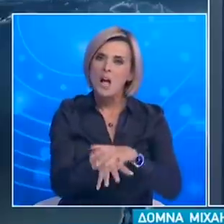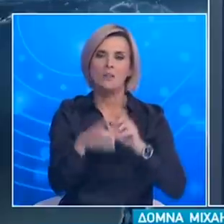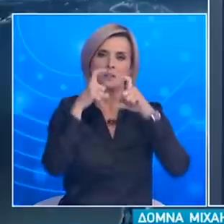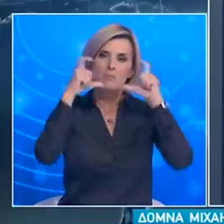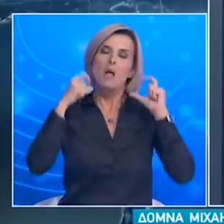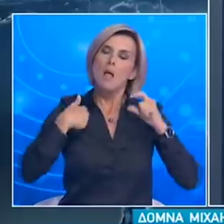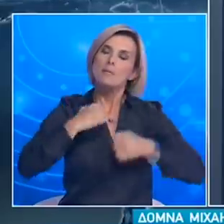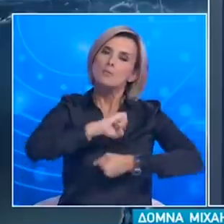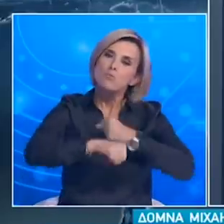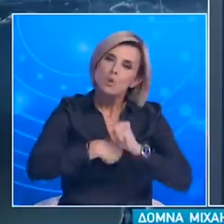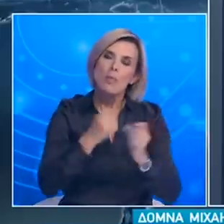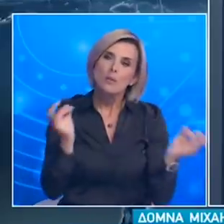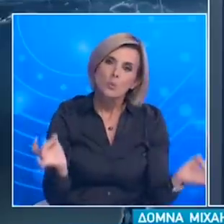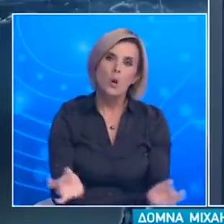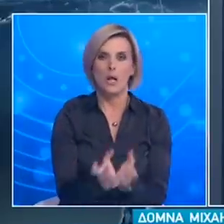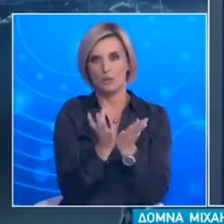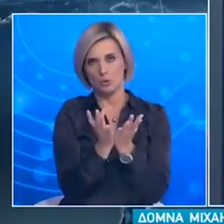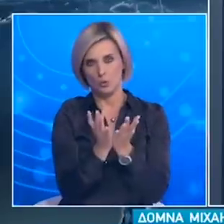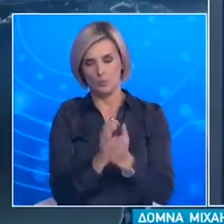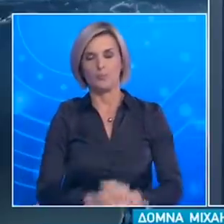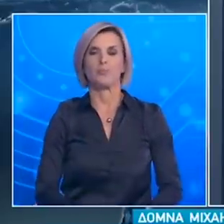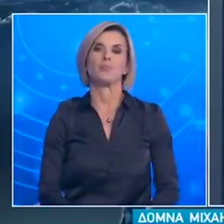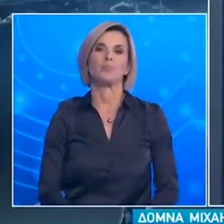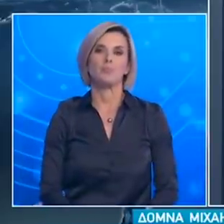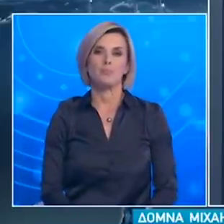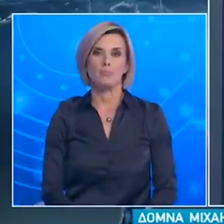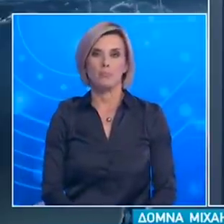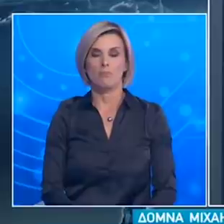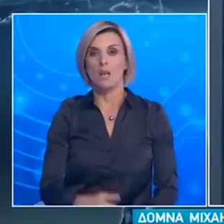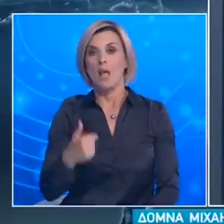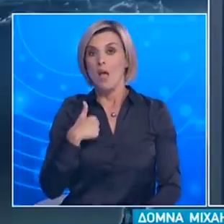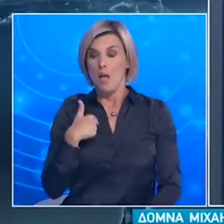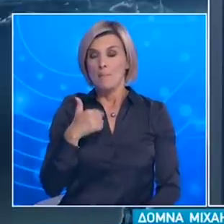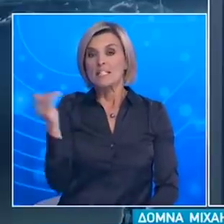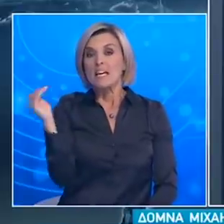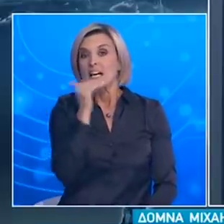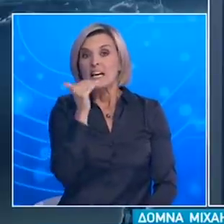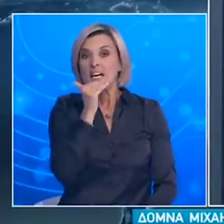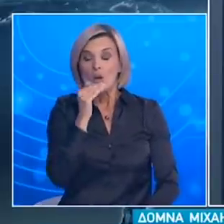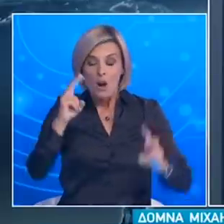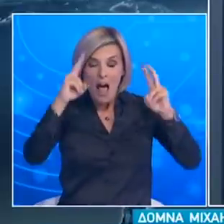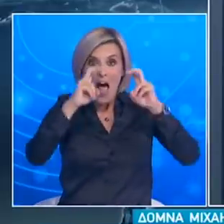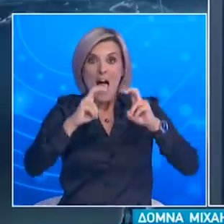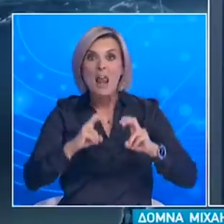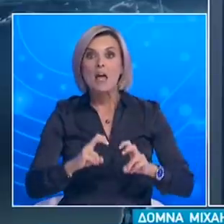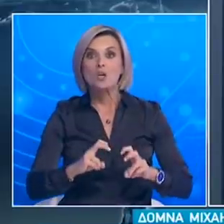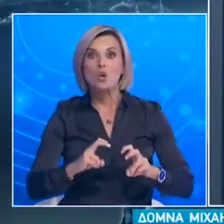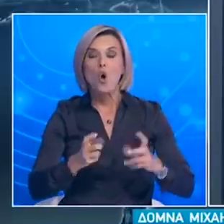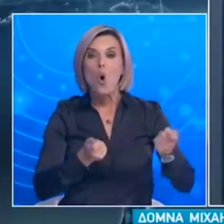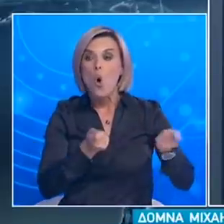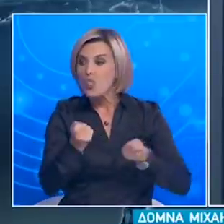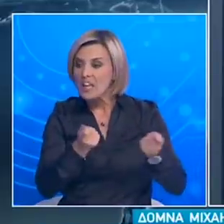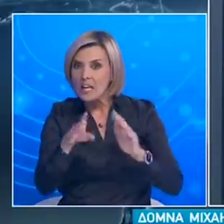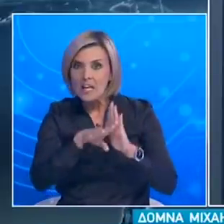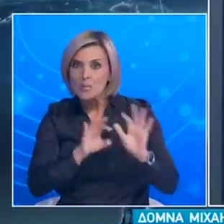στο καθημερινό τους έργο Άξονας δεύτερος Εντατικοποίηση και συστηματοποίηση των ελέγχων συμμόρφωσης της οδηγίας